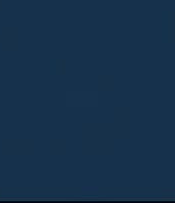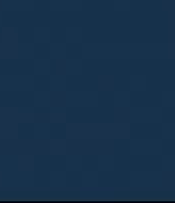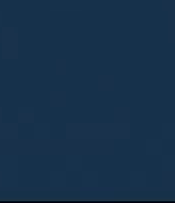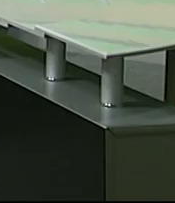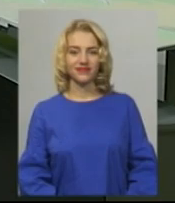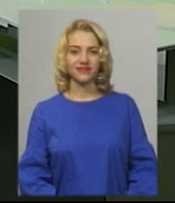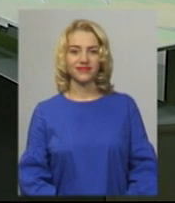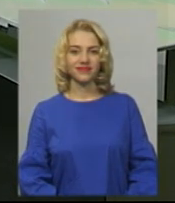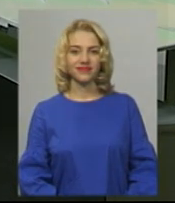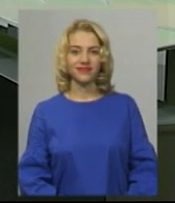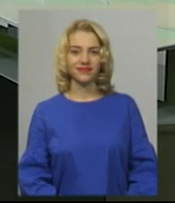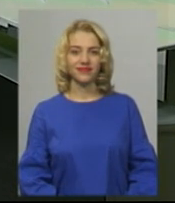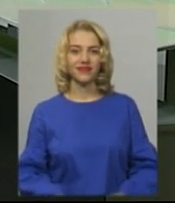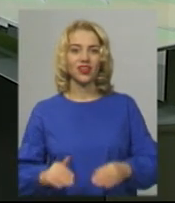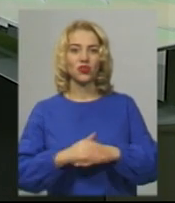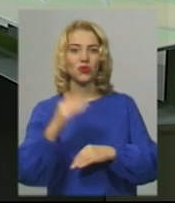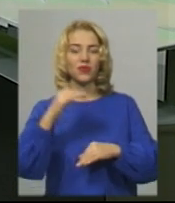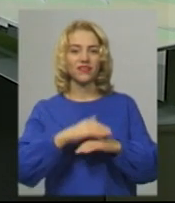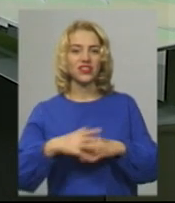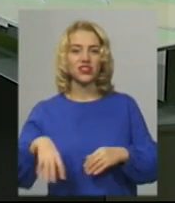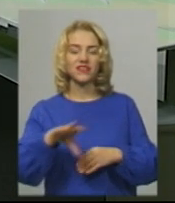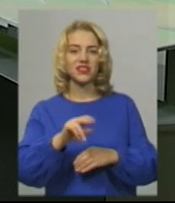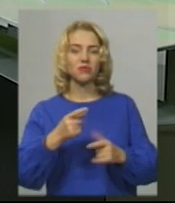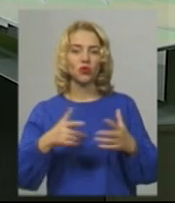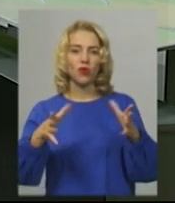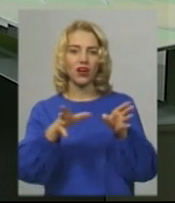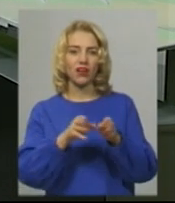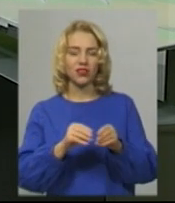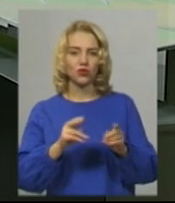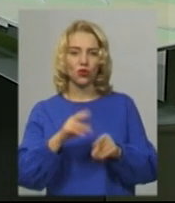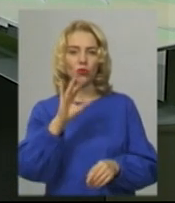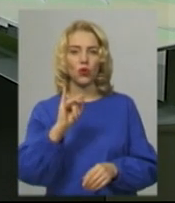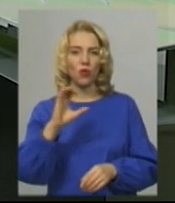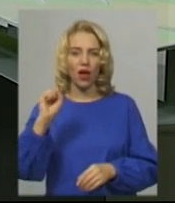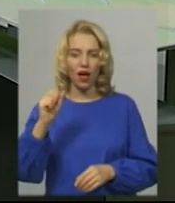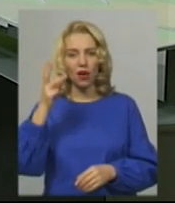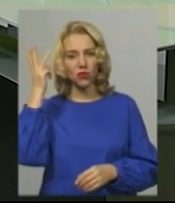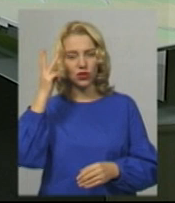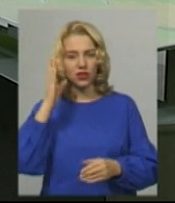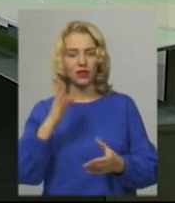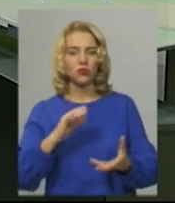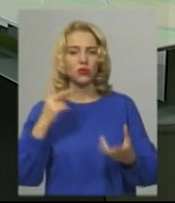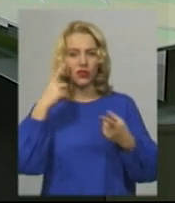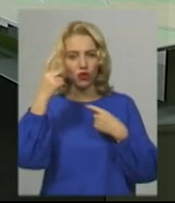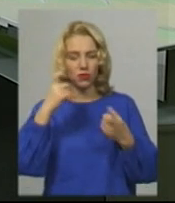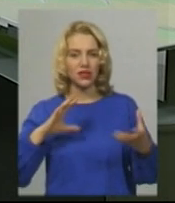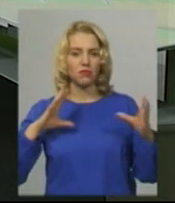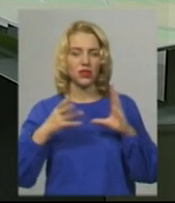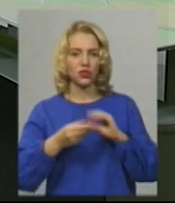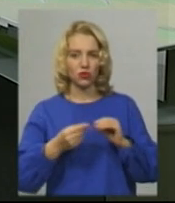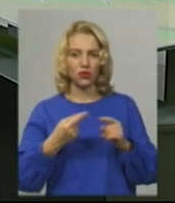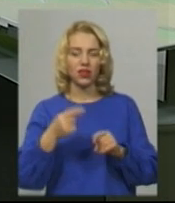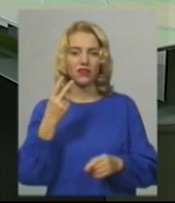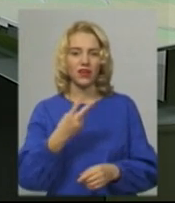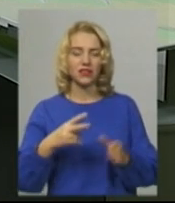Музика Доброго вечора всім, хто разом із Суспільним мовником Явоподілля підбиватиме інформаційний підсумок понеділка 28